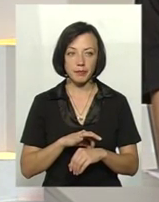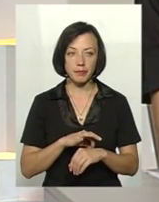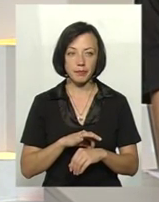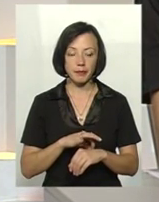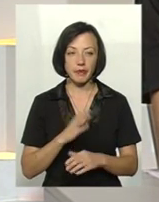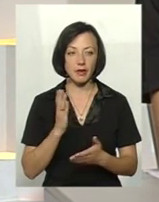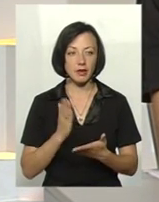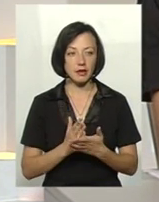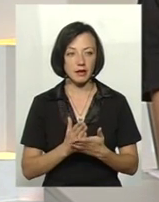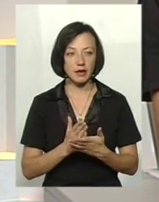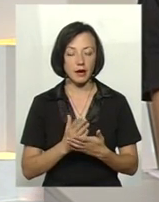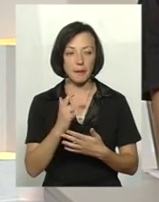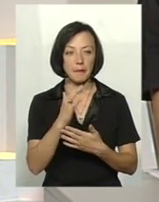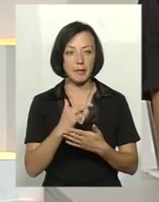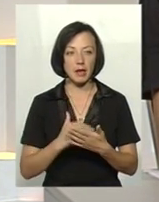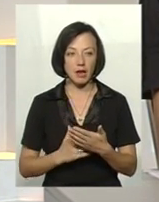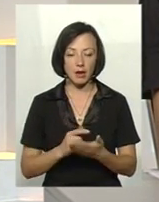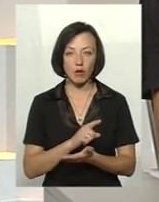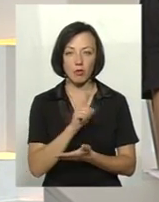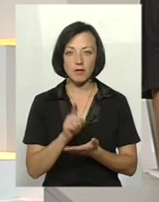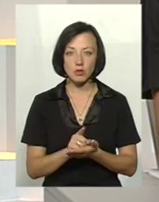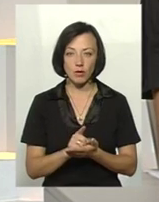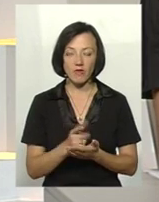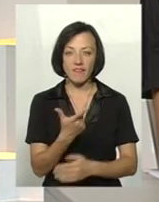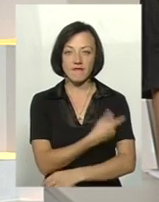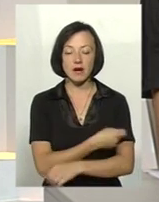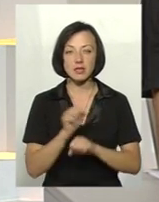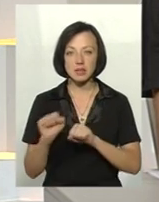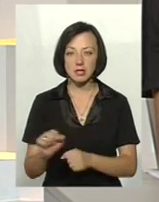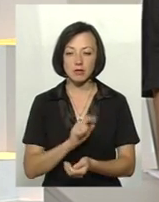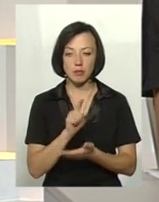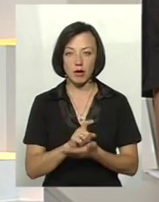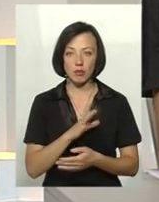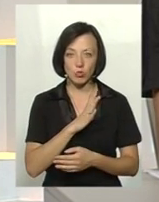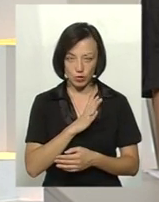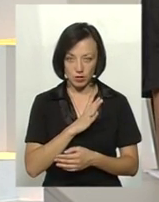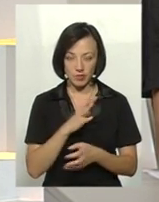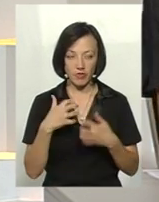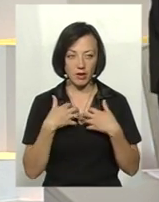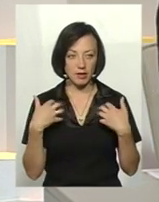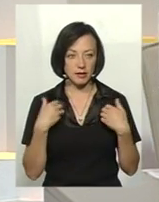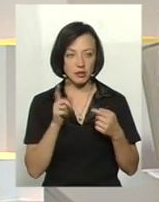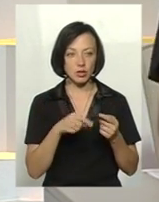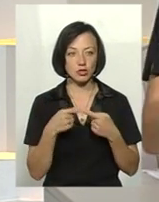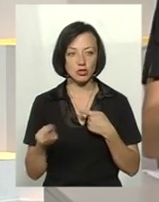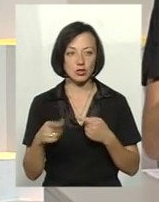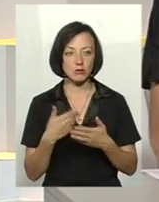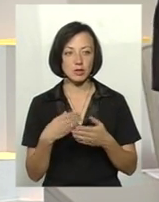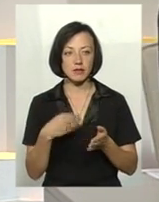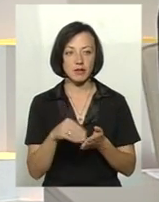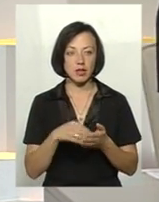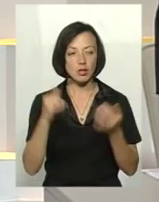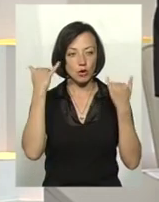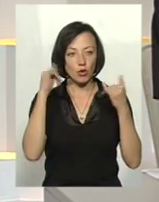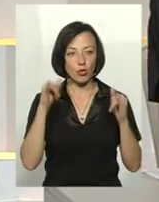є перелік обов'язкових вакцин, які має бути вакцинована тварина, та чи інша, чи то свиня, чи то корова.